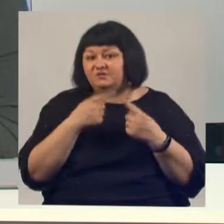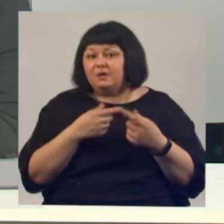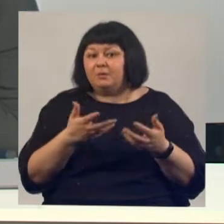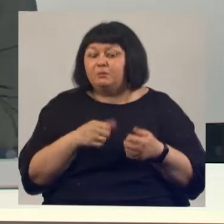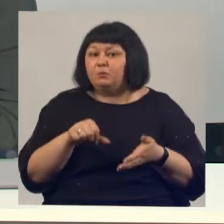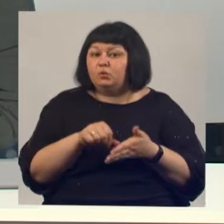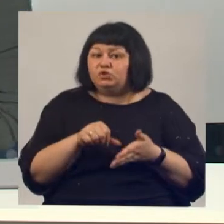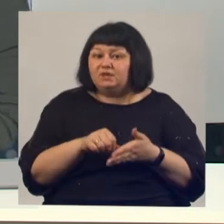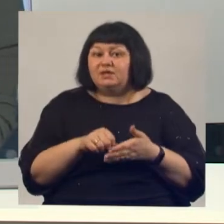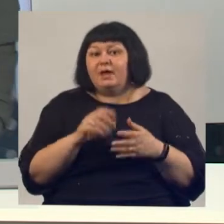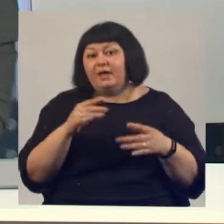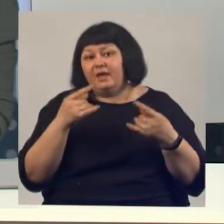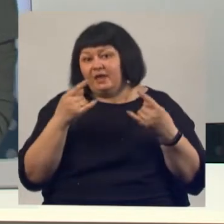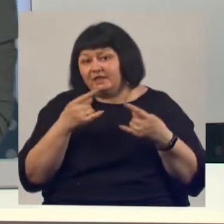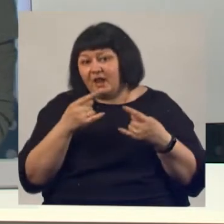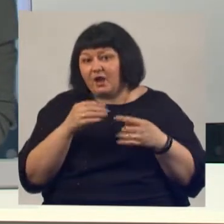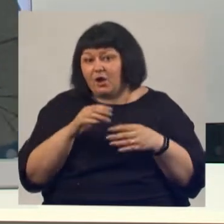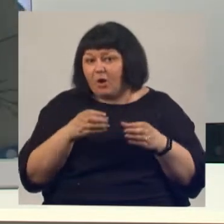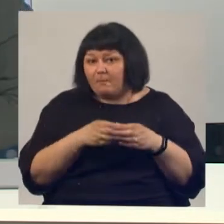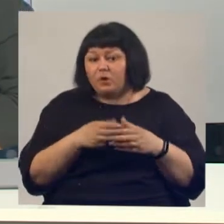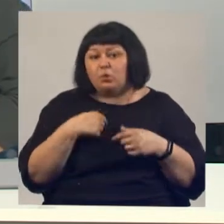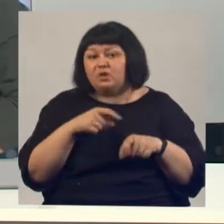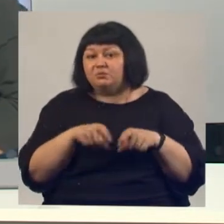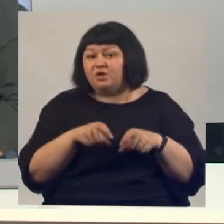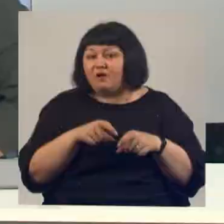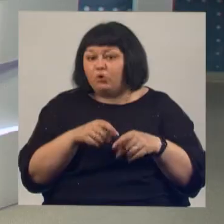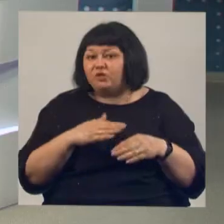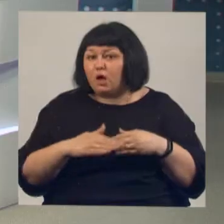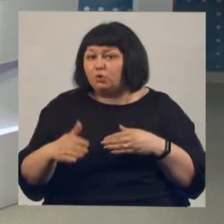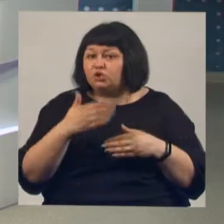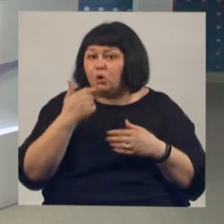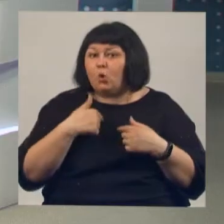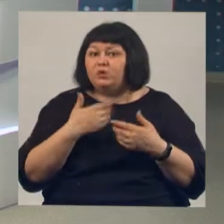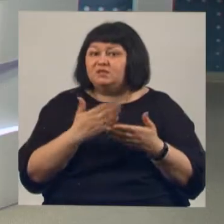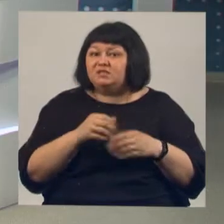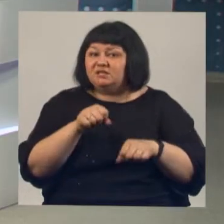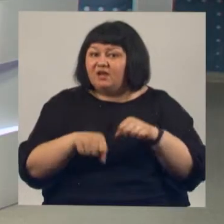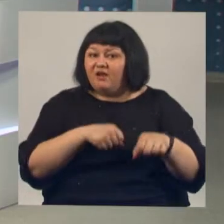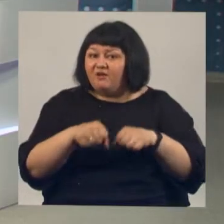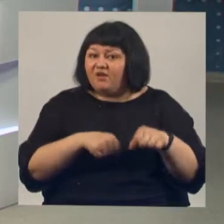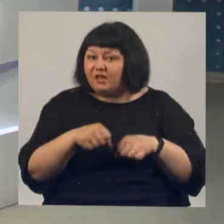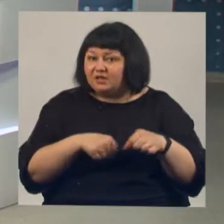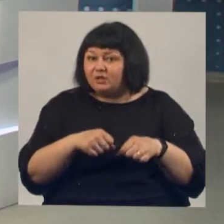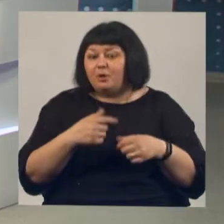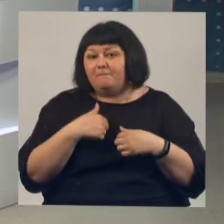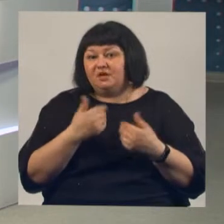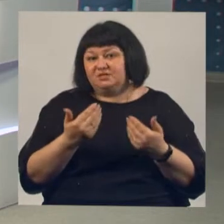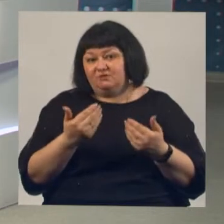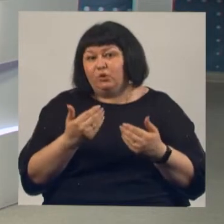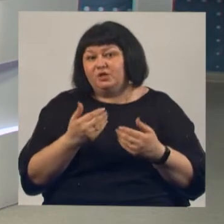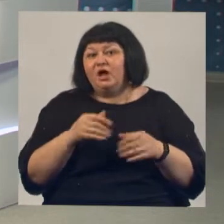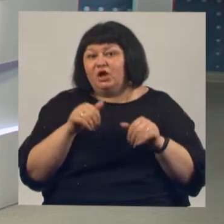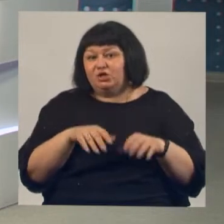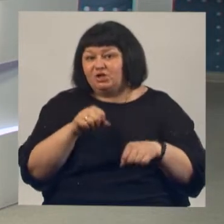ней. И в телекомпании в нашей нету беговой дорожки, но есть велотренажер. Вот чтобы он не стоял сегодня без дела, мы решили покрутить на нем